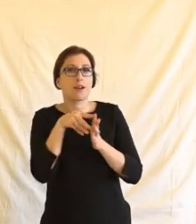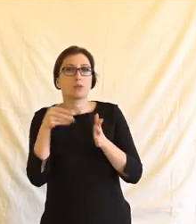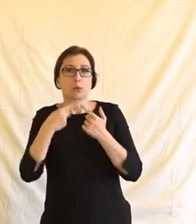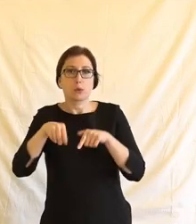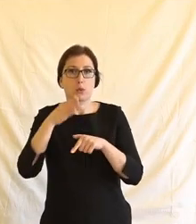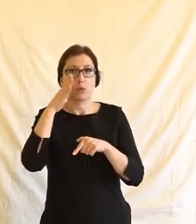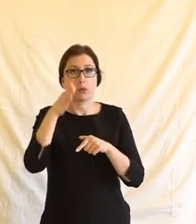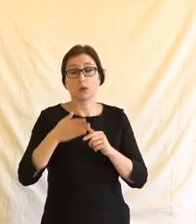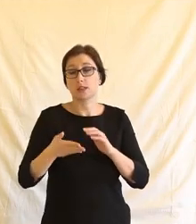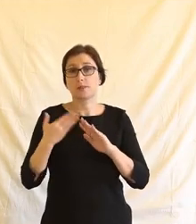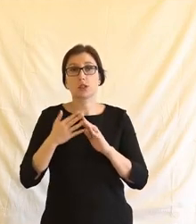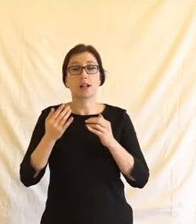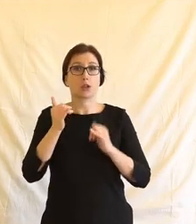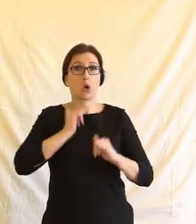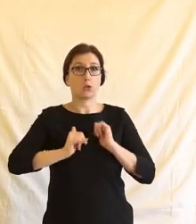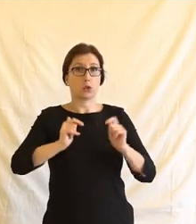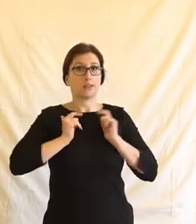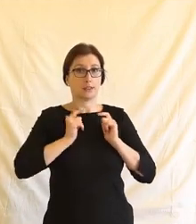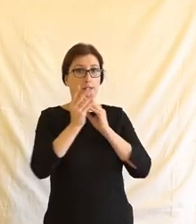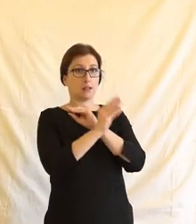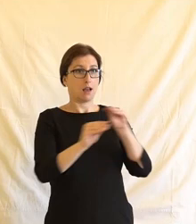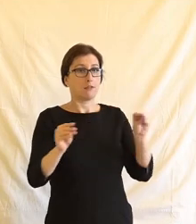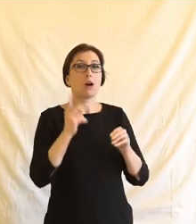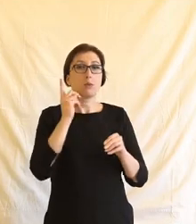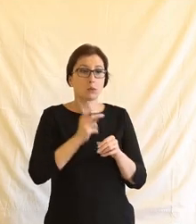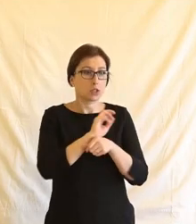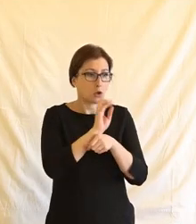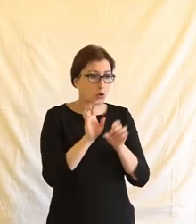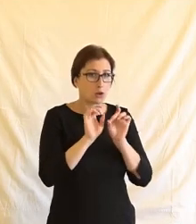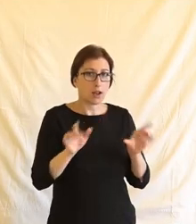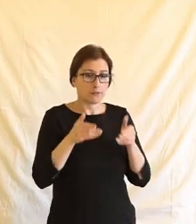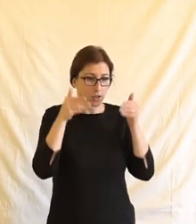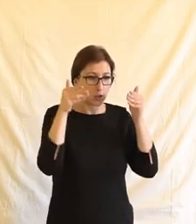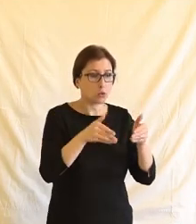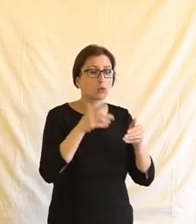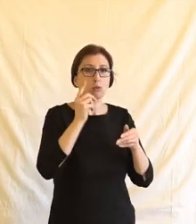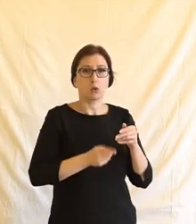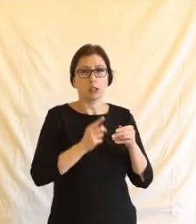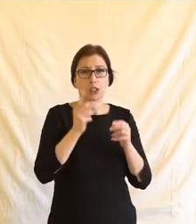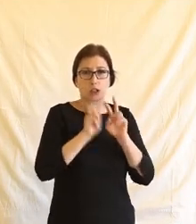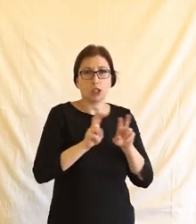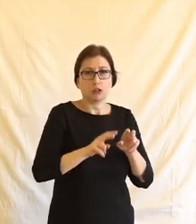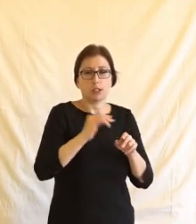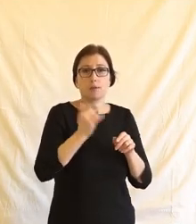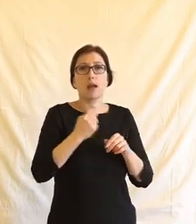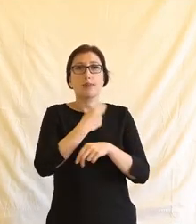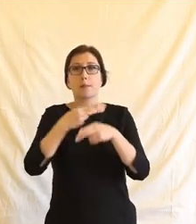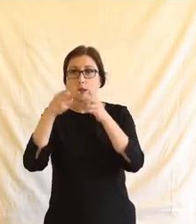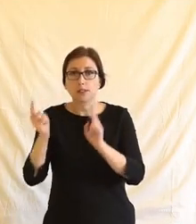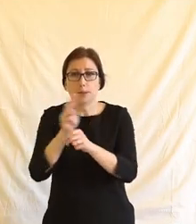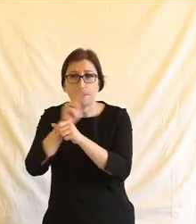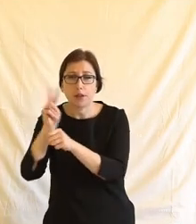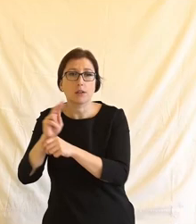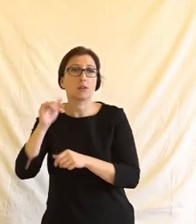Tím myslím, že když máme nouzový stav a prostě musíme řešit COVID, jasně, pojďme řešit zejména ty extrémní, rizikové případy, přeplnění nemocnic,